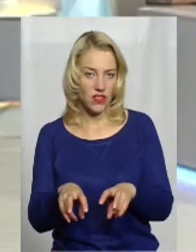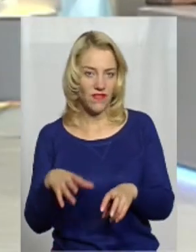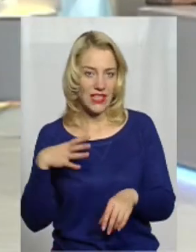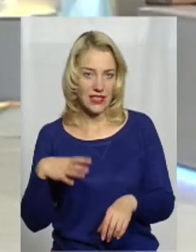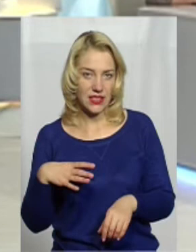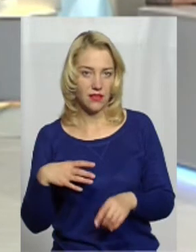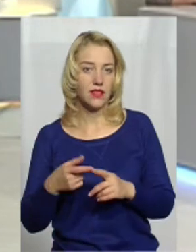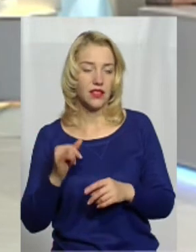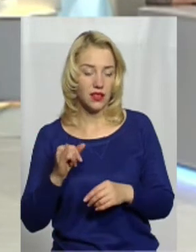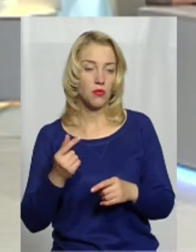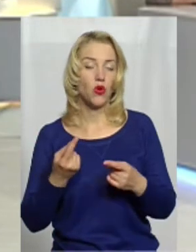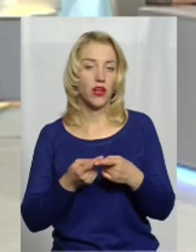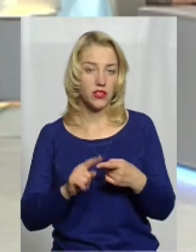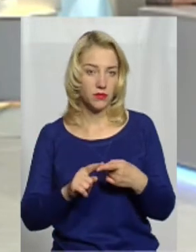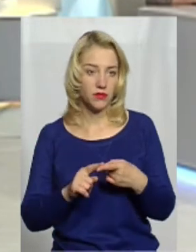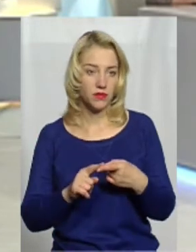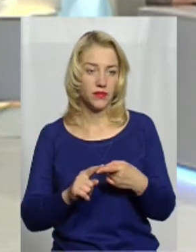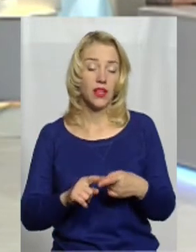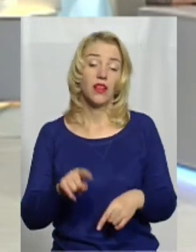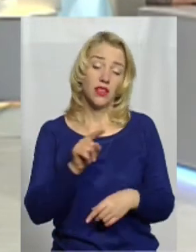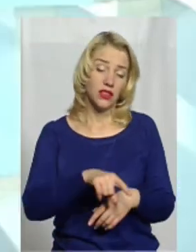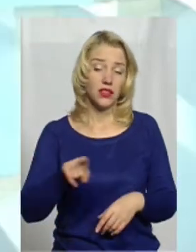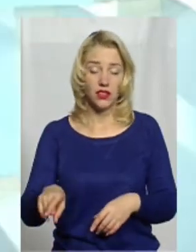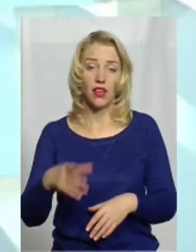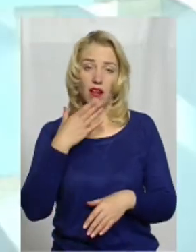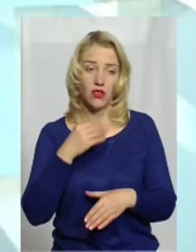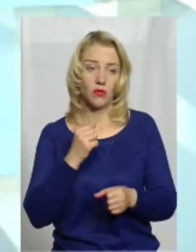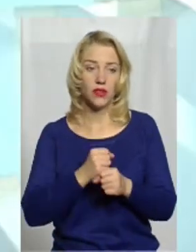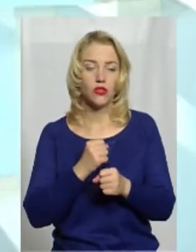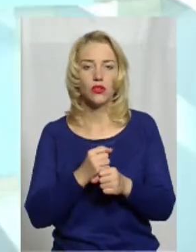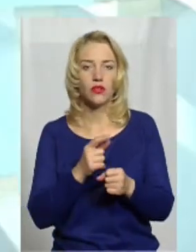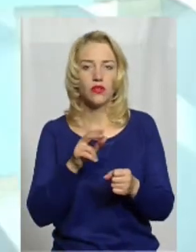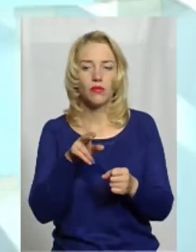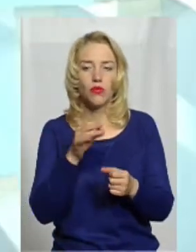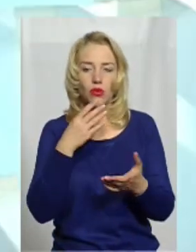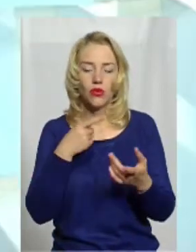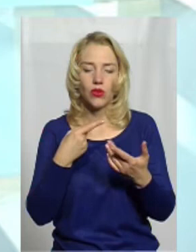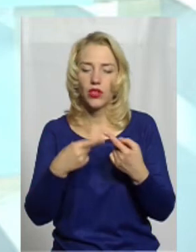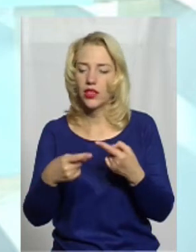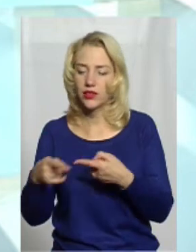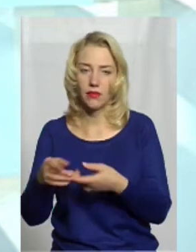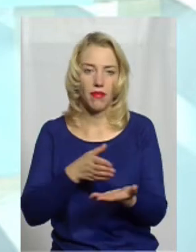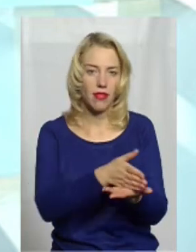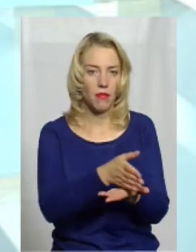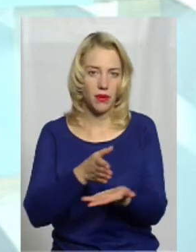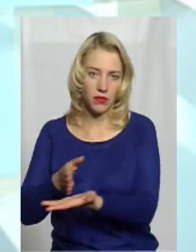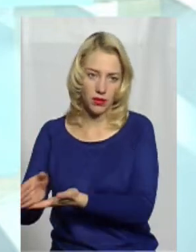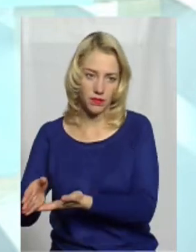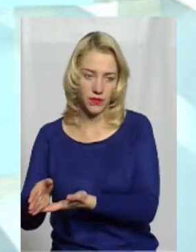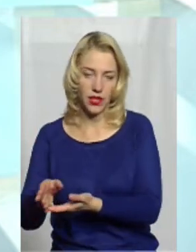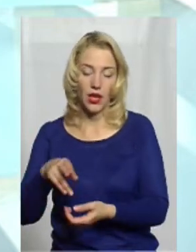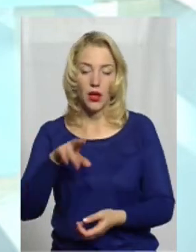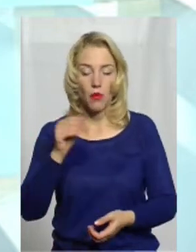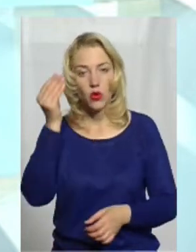І от тому і ті, і ті хорошо працюють просто по різним направленням і по здібностям